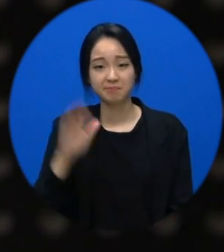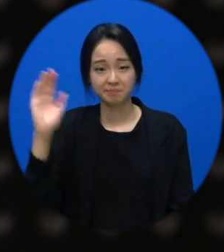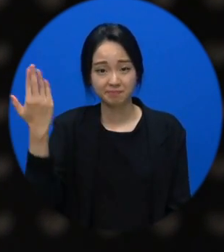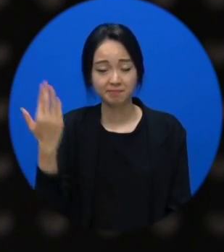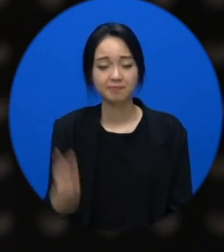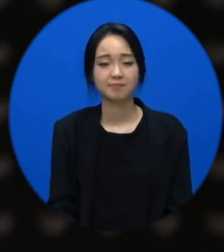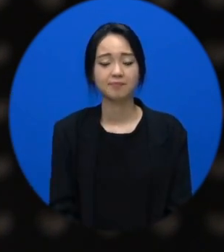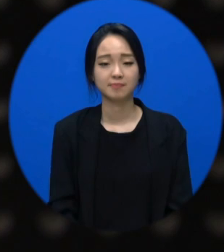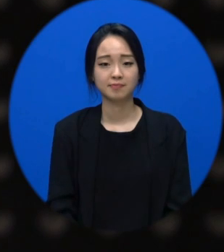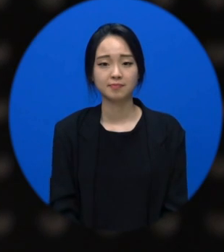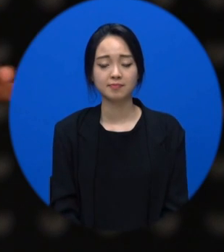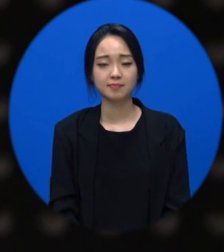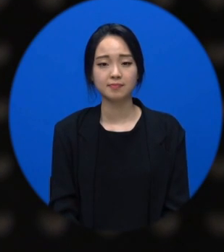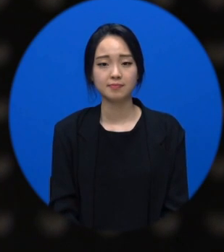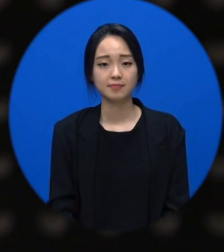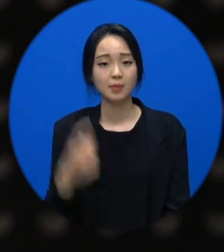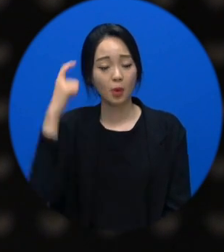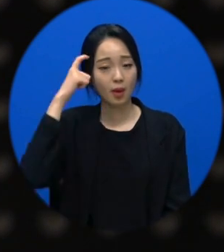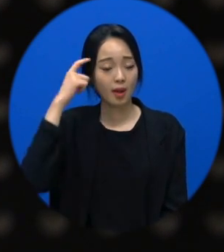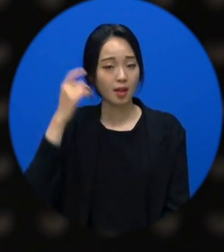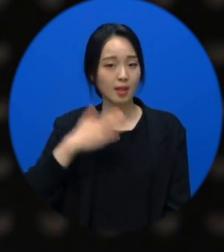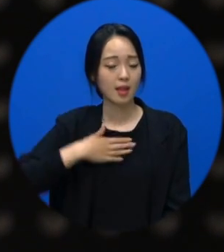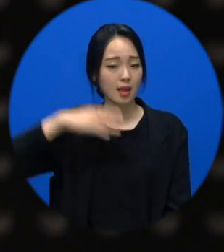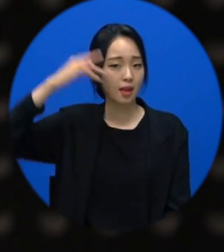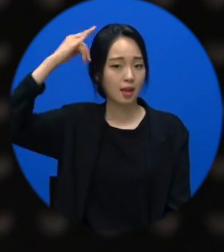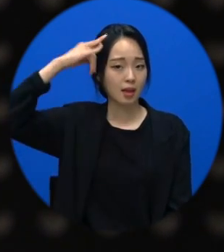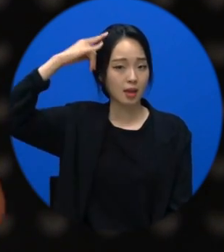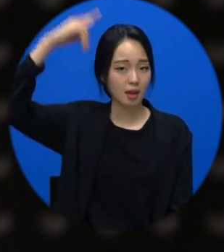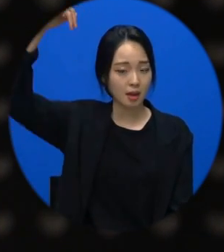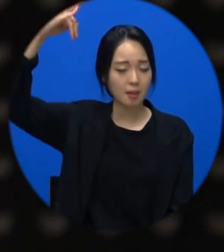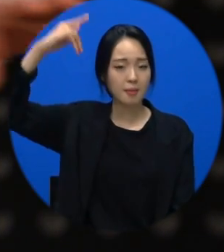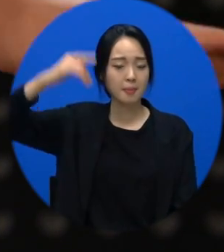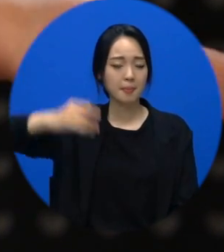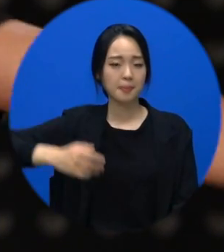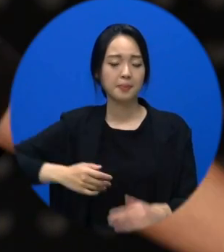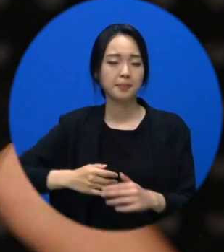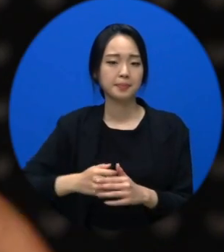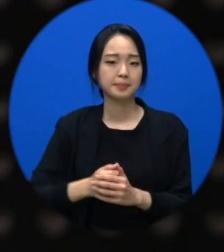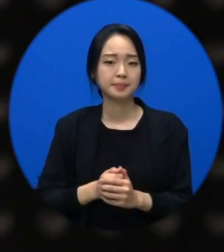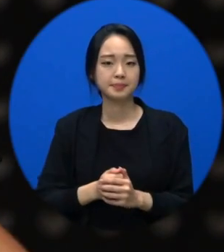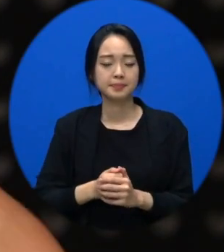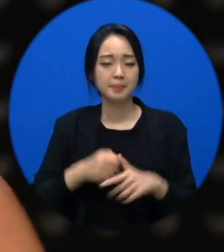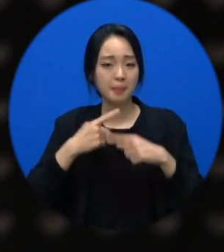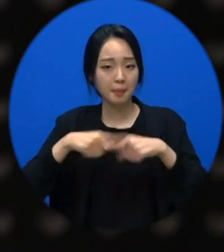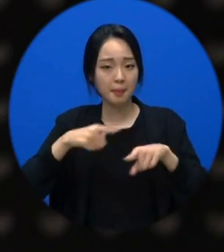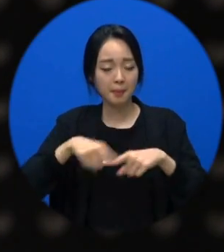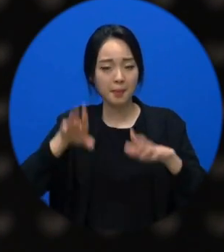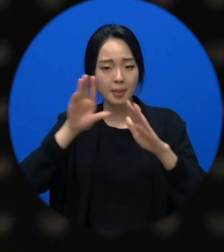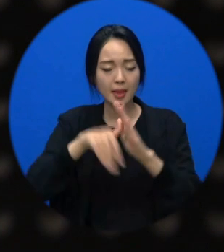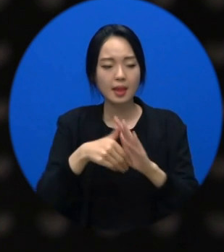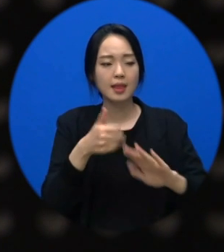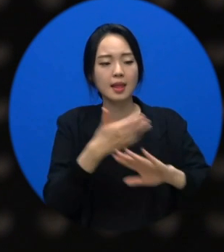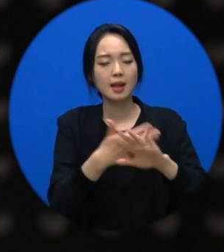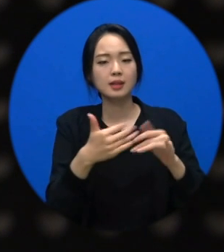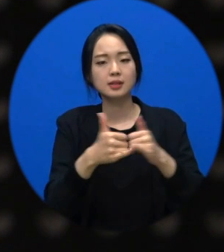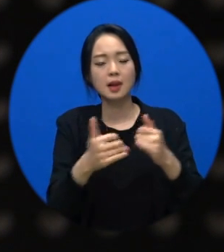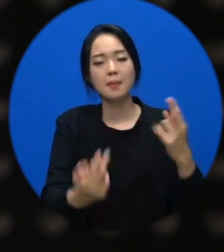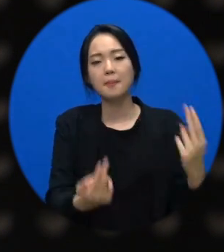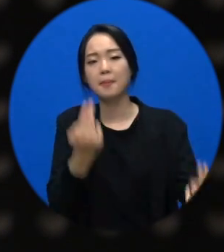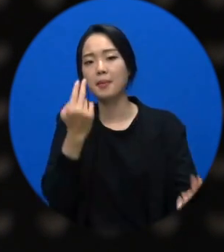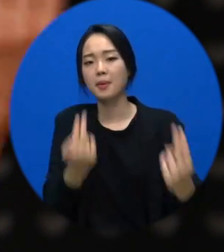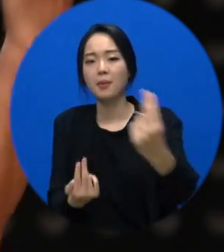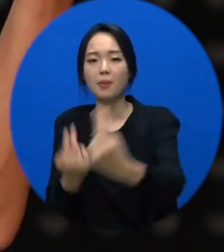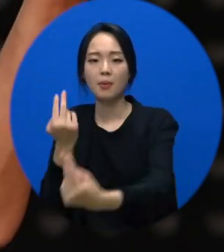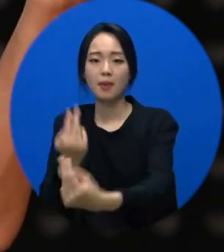왜냐하면 나는 내 키를 평가할 때 뭔가 상대방들 타인을 기준으로 내 키를 평가했기 때문에 그래요.